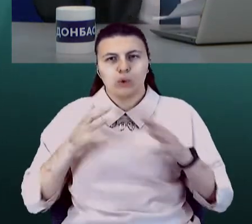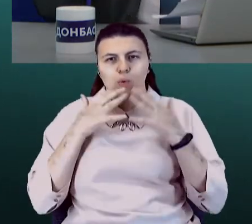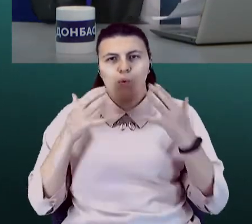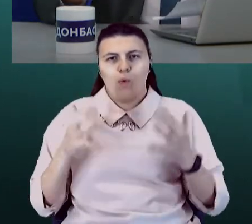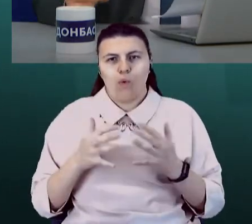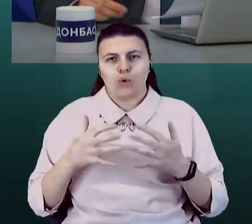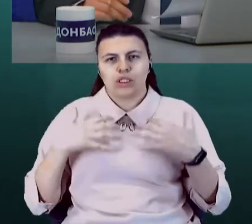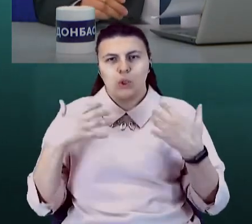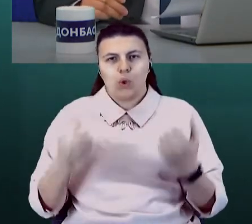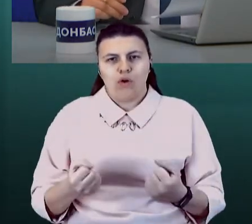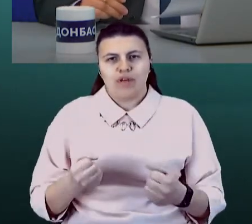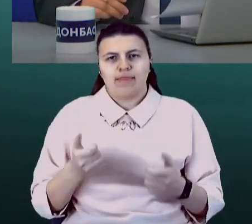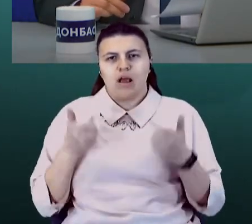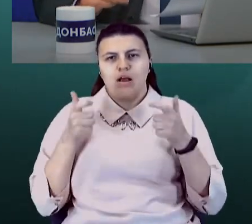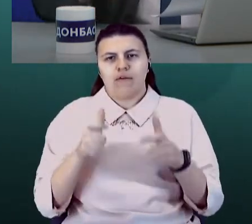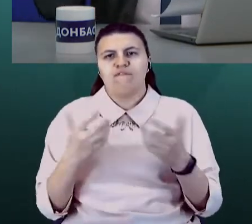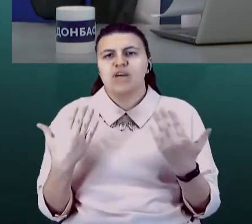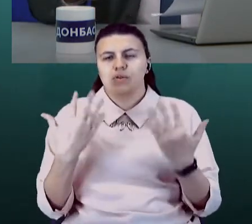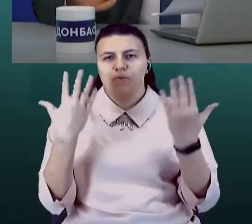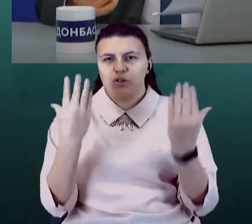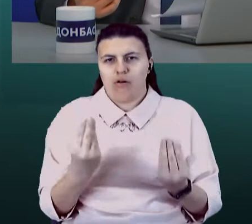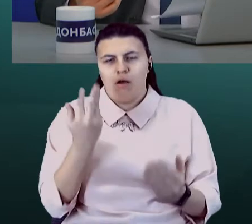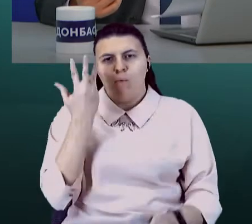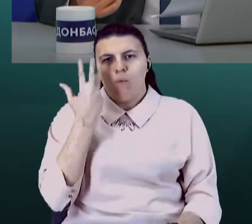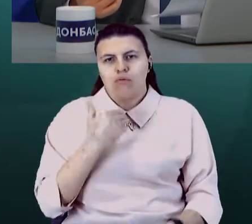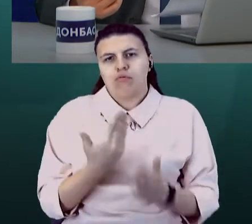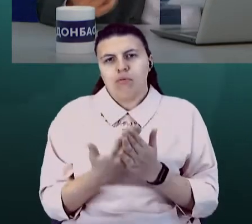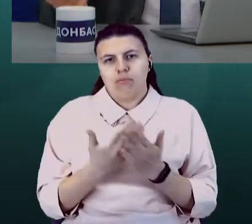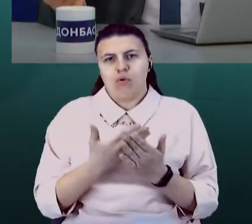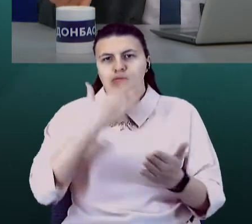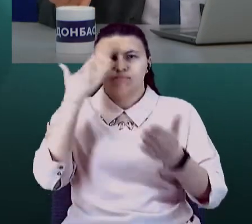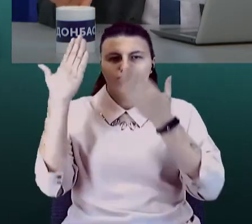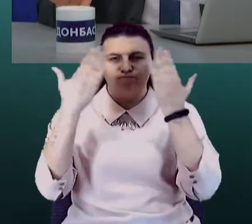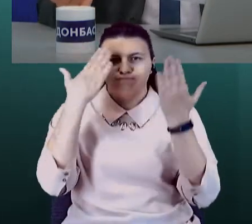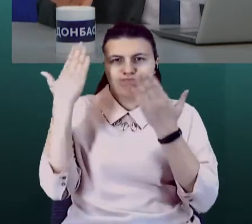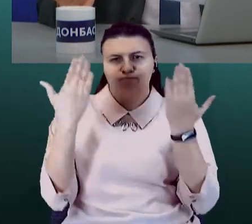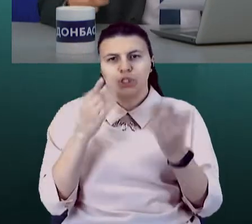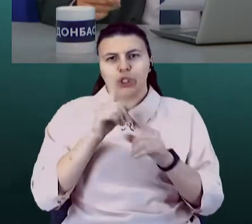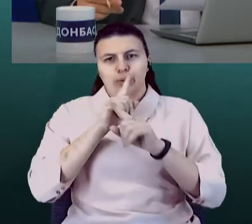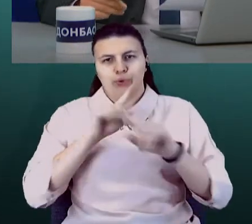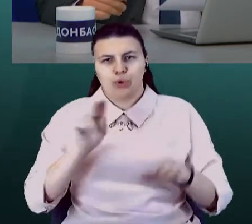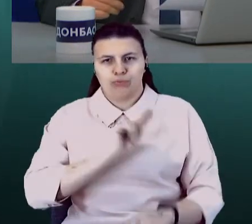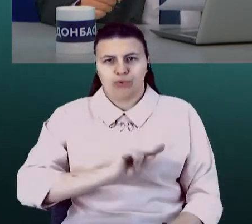зокрема на карантин вихідного дня, коли, наприклад, торгово-розважальні заклади не будуть працювати?